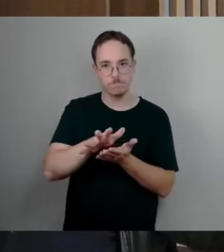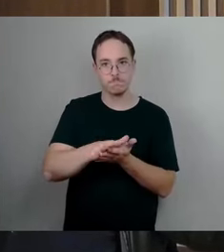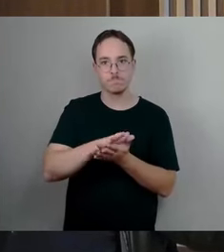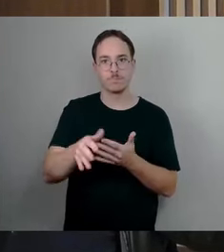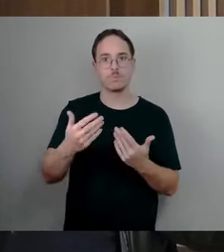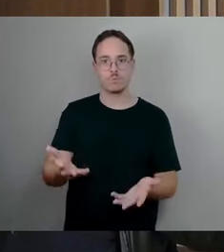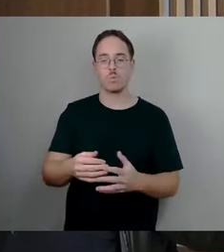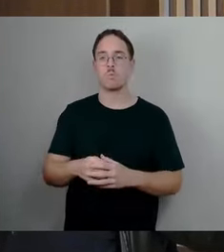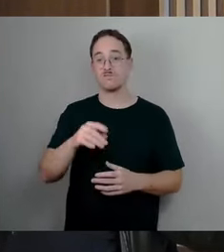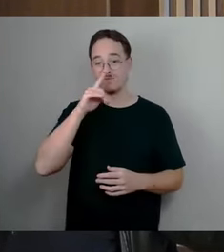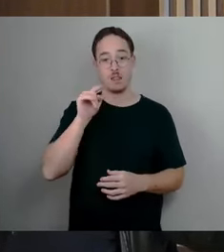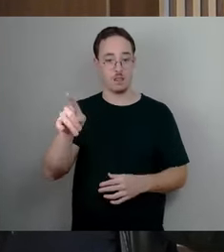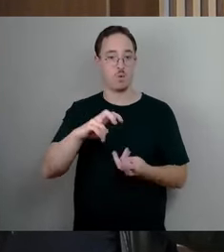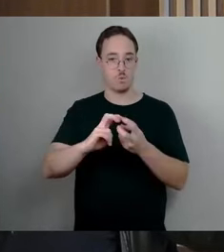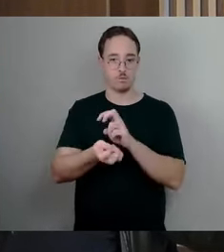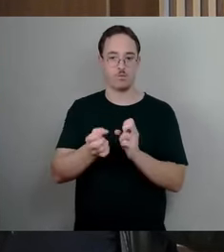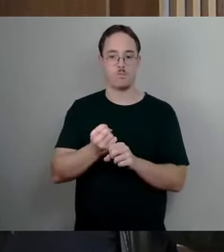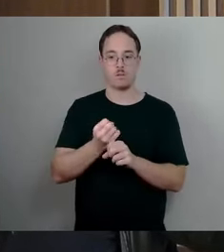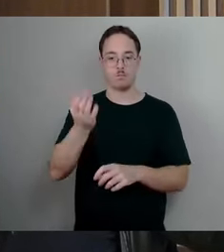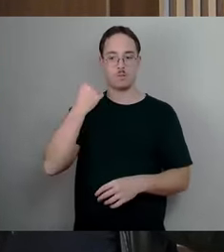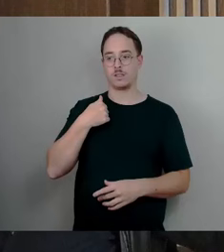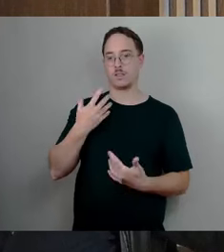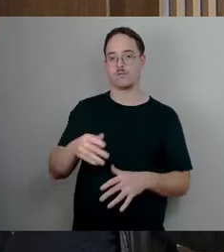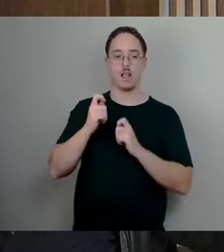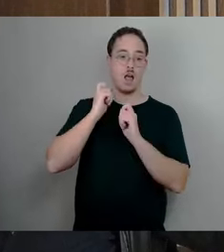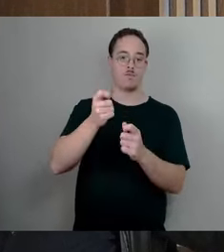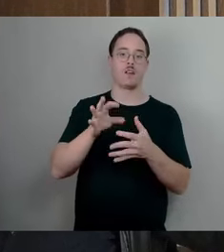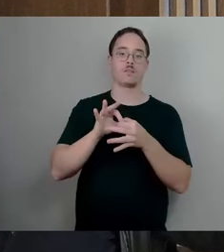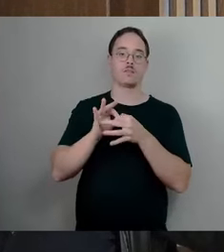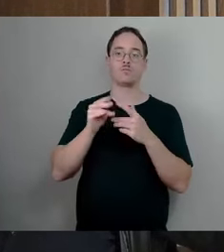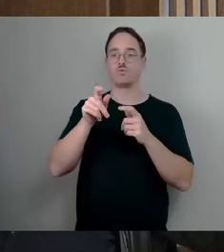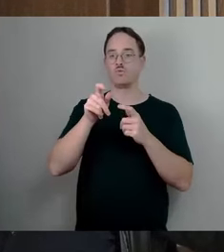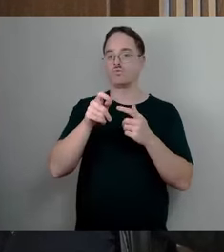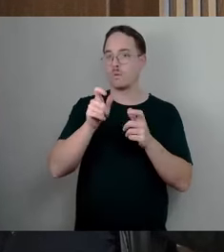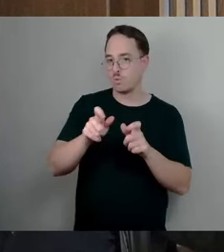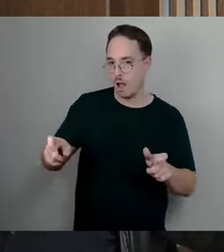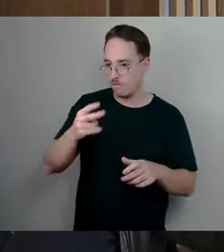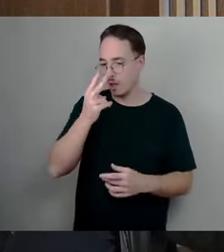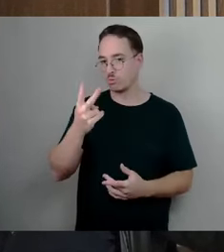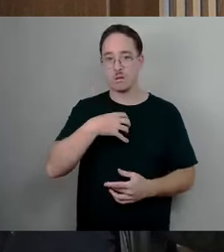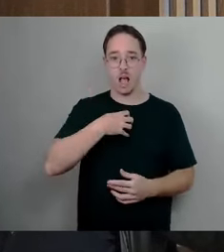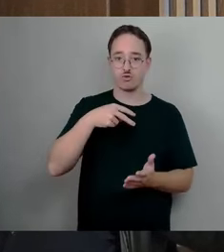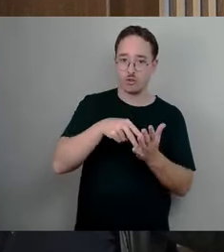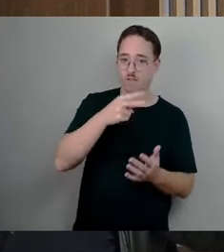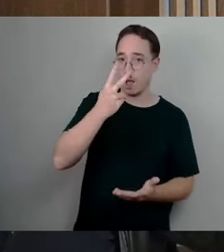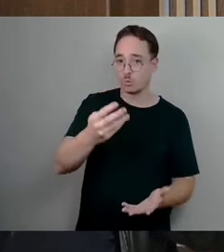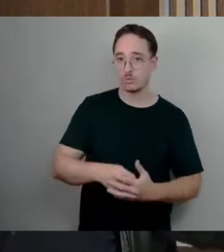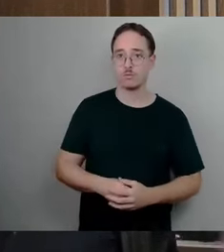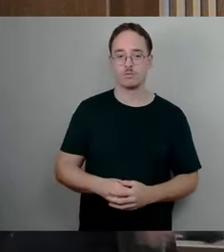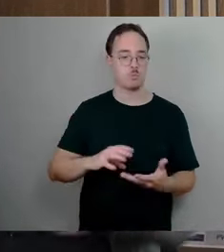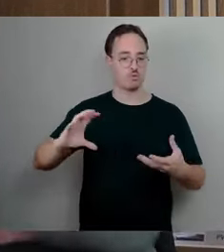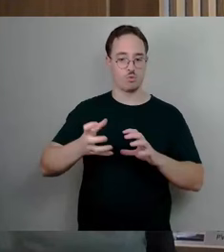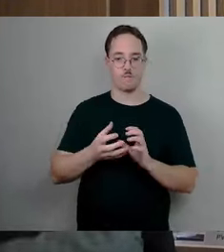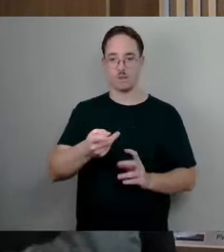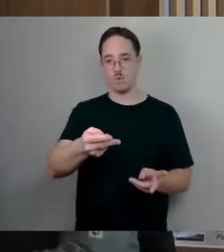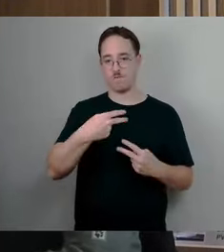eine Anfrage gestellt zur Personalsituation inklusive Krankenstand, die kurz zusammengefasst sagte, im Eigenbetrieb